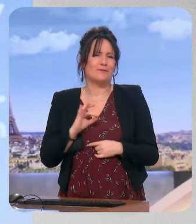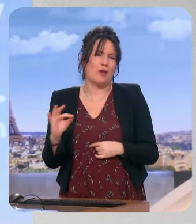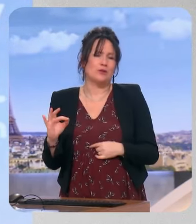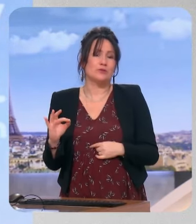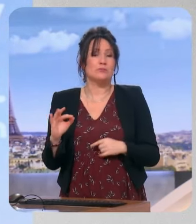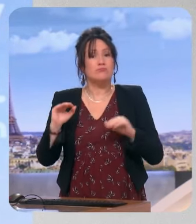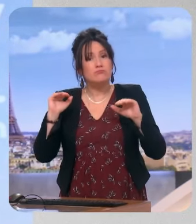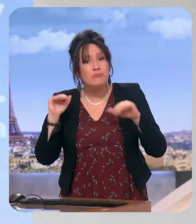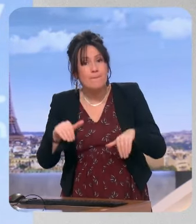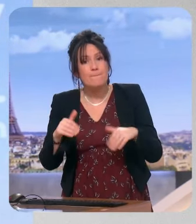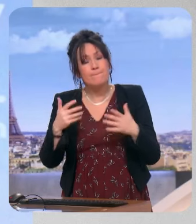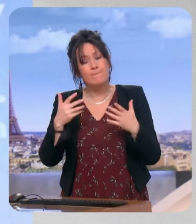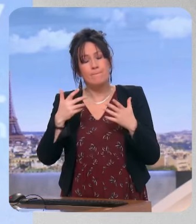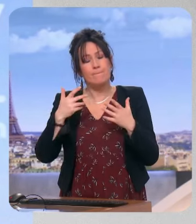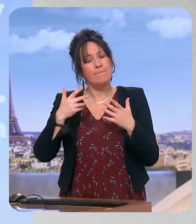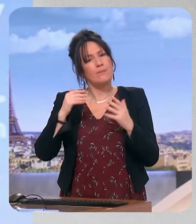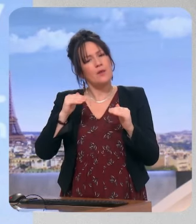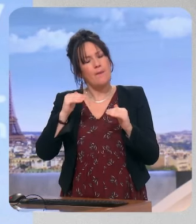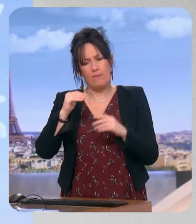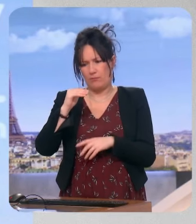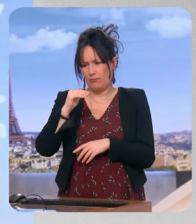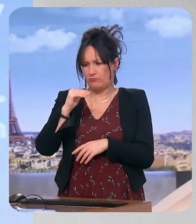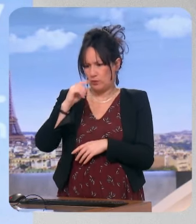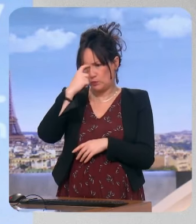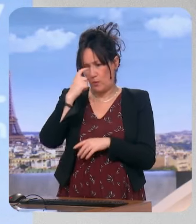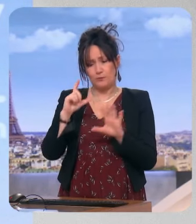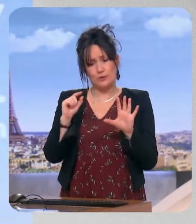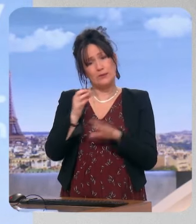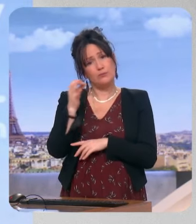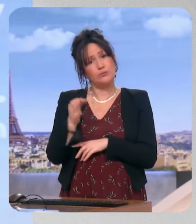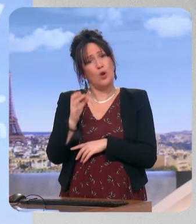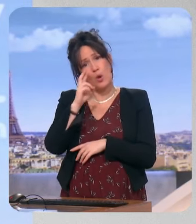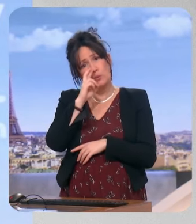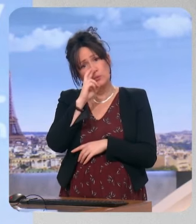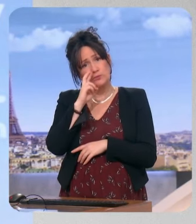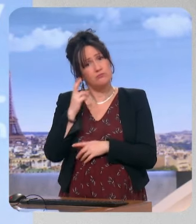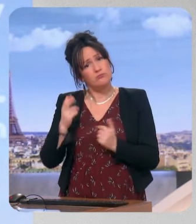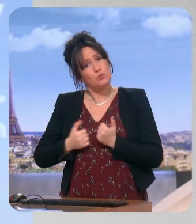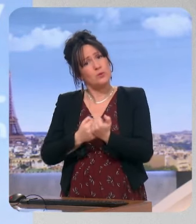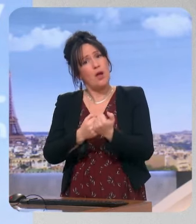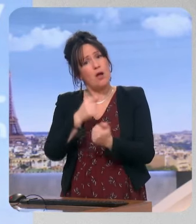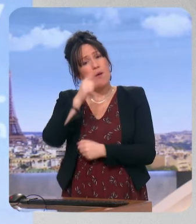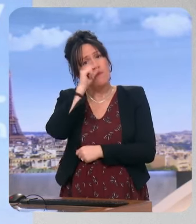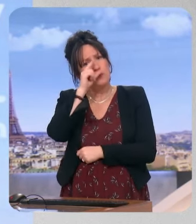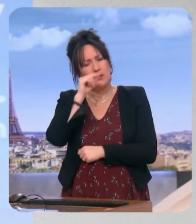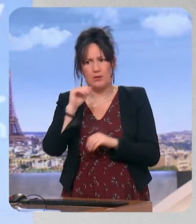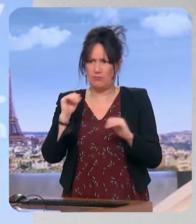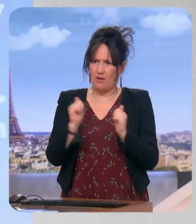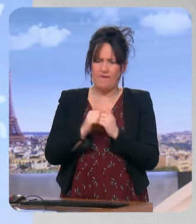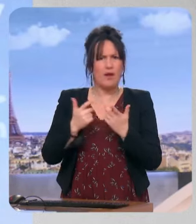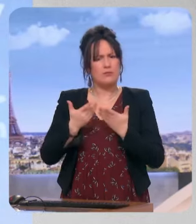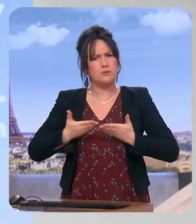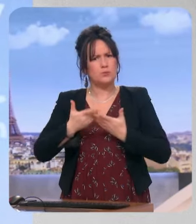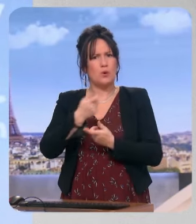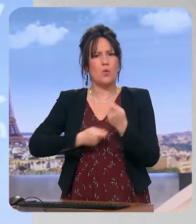démocraties, même si, il faut bien le dire, 70% des Russes soutiennent Vladimir Poutine, même si il une situation économique qui n'est pas celle qu'avait